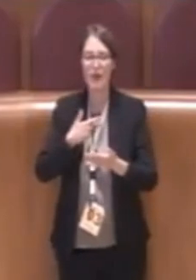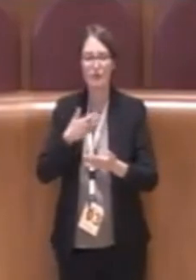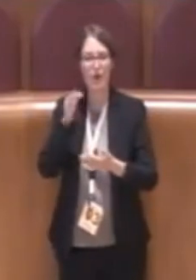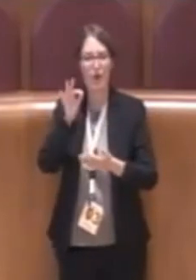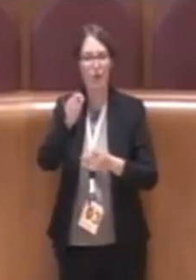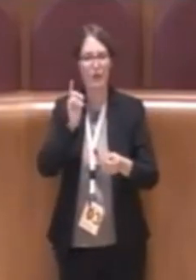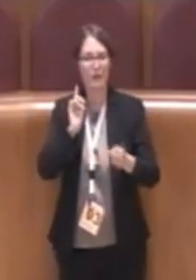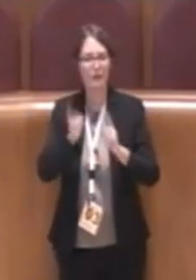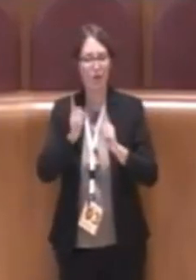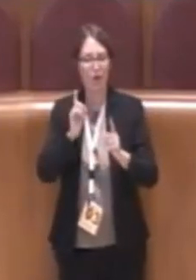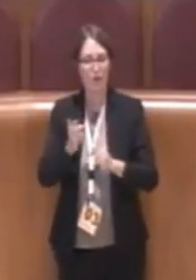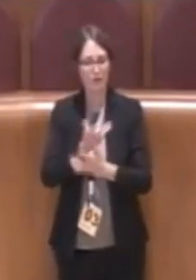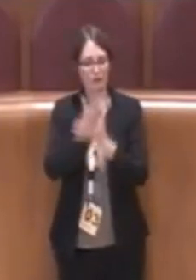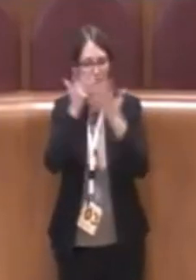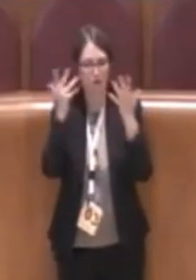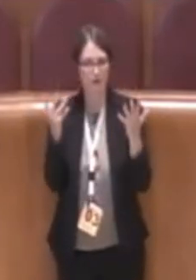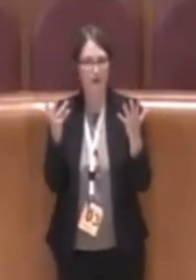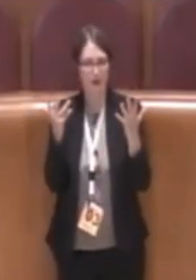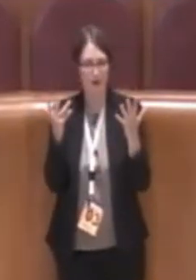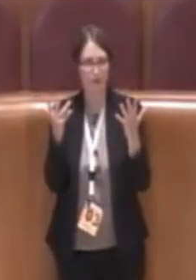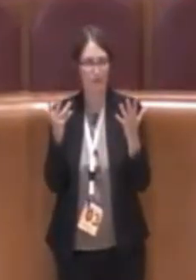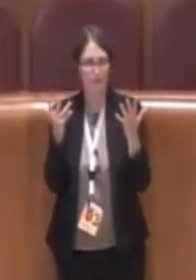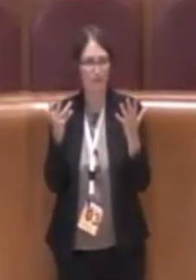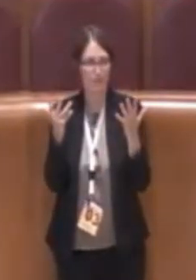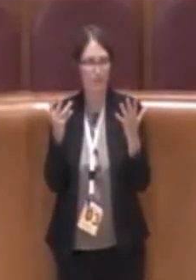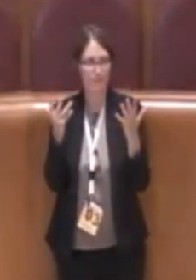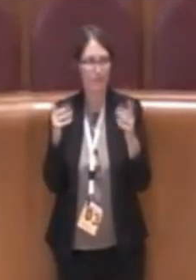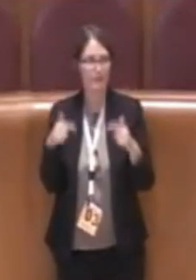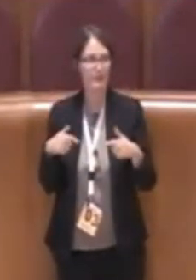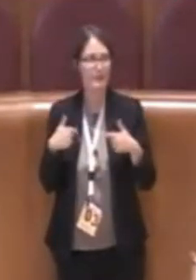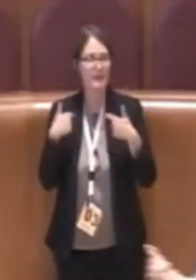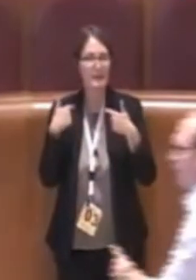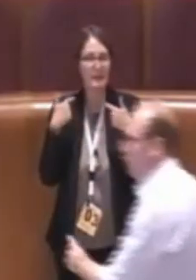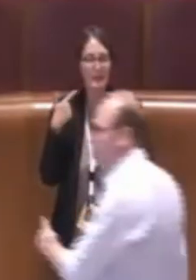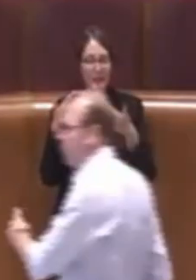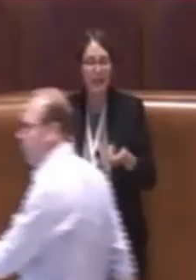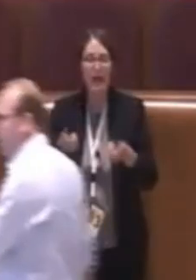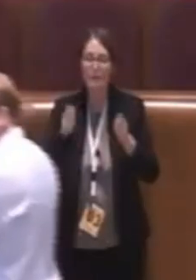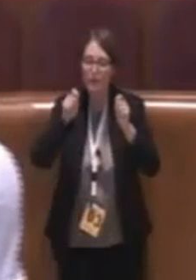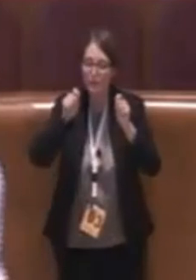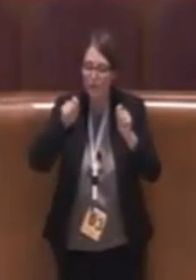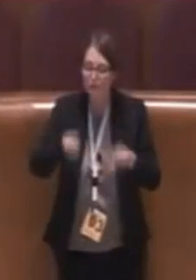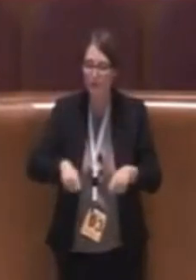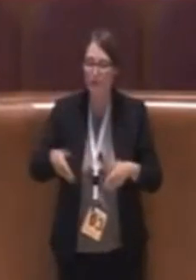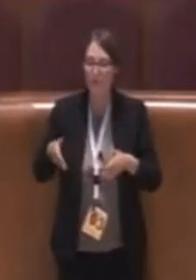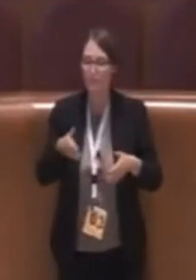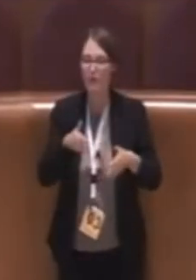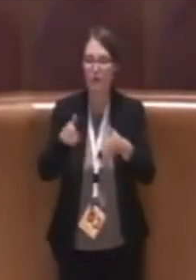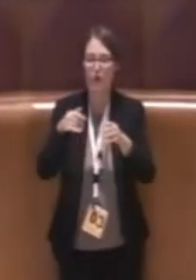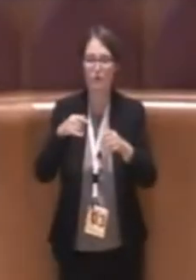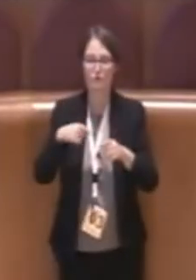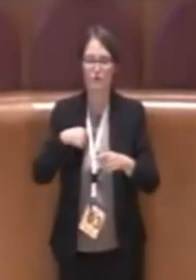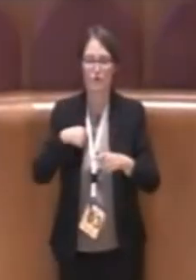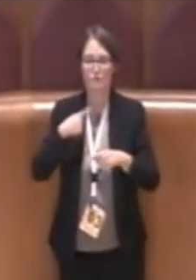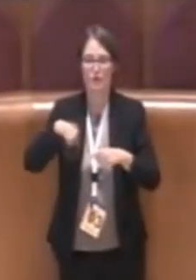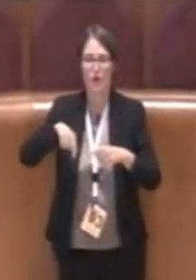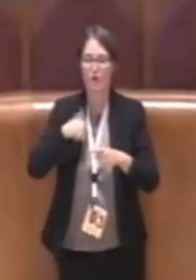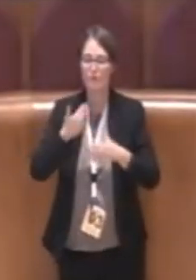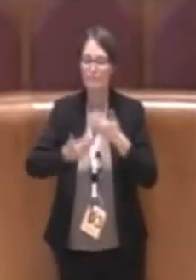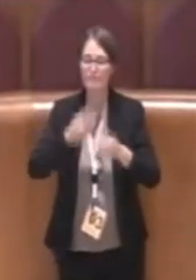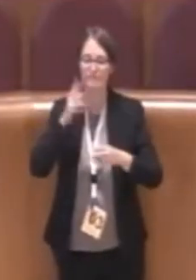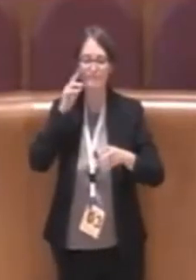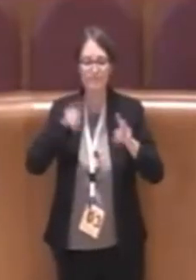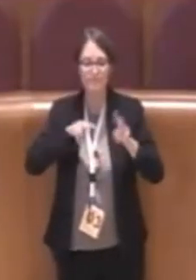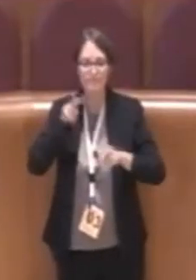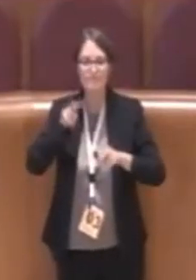avvia un percorso che continueremo a monitorare, a portare in commissione